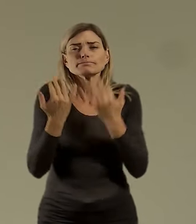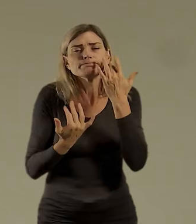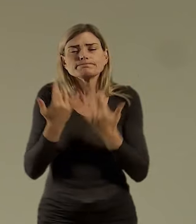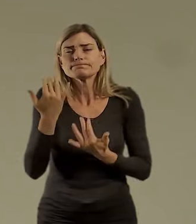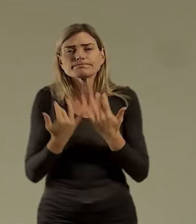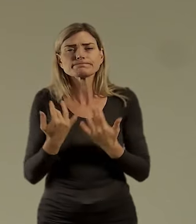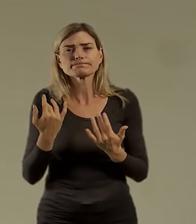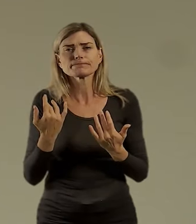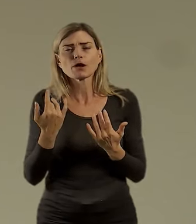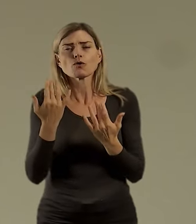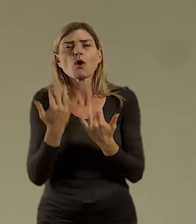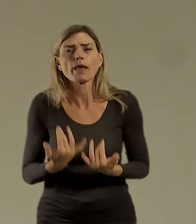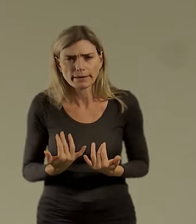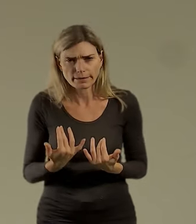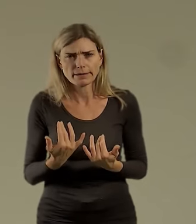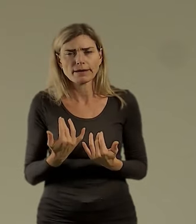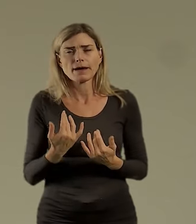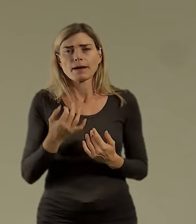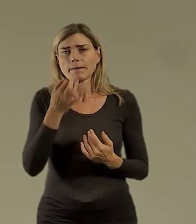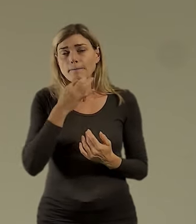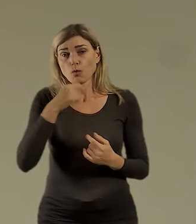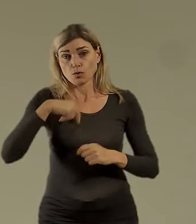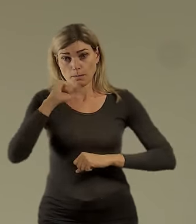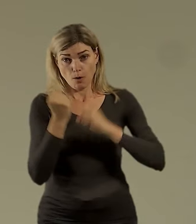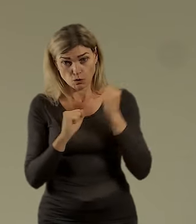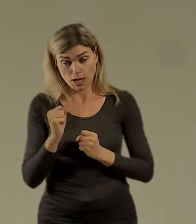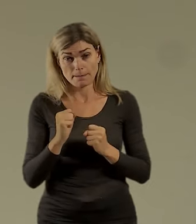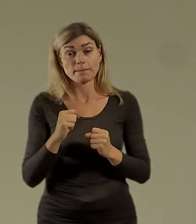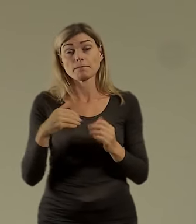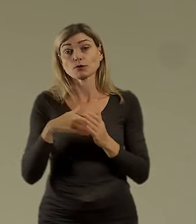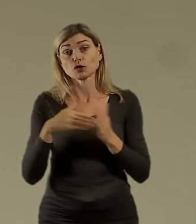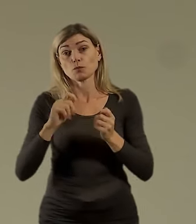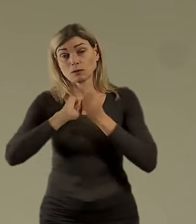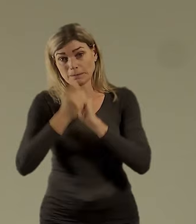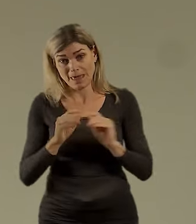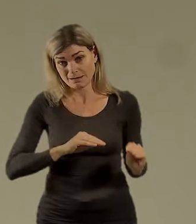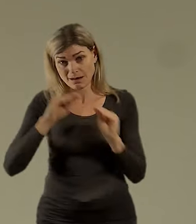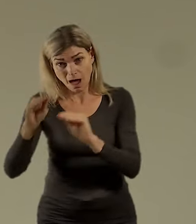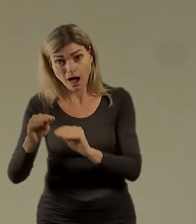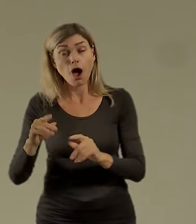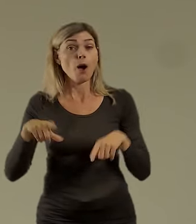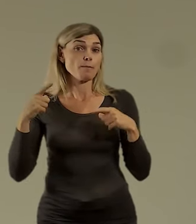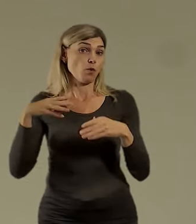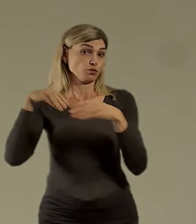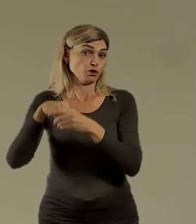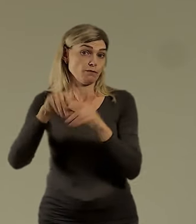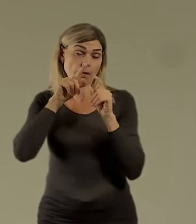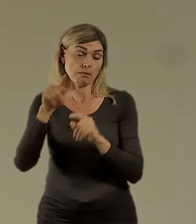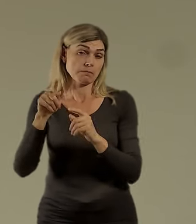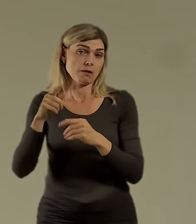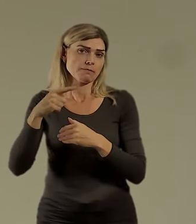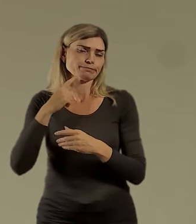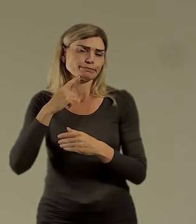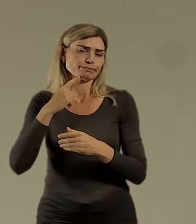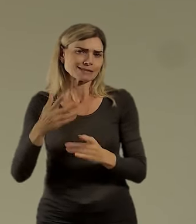jestli pro tu mobilitu využívám převážně třeba veřejnou dopravu nebo ne. Chtěl bych zúrazně to, co ukazoval